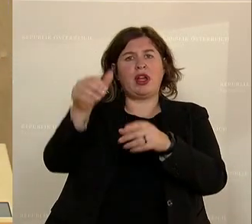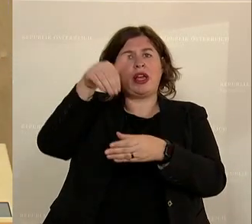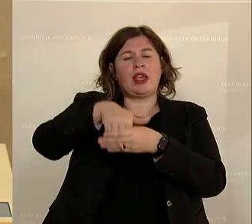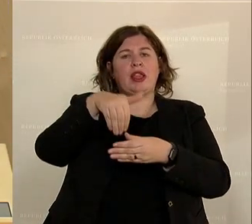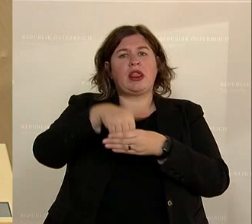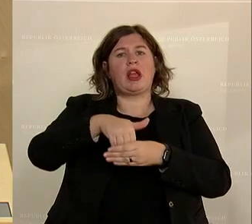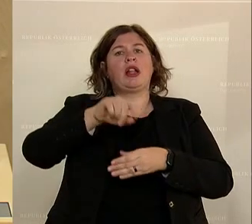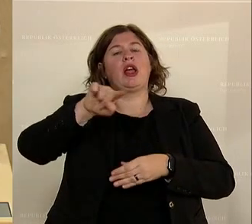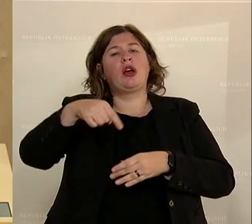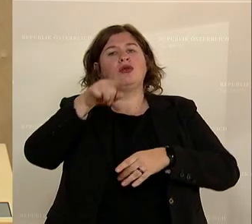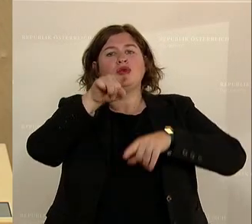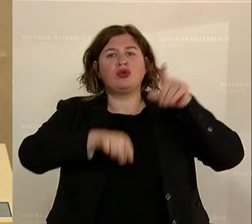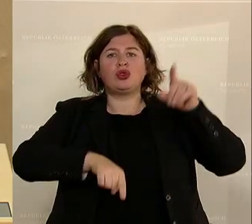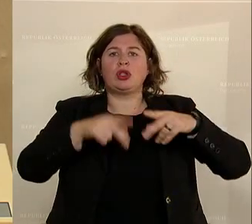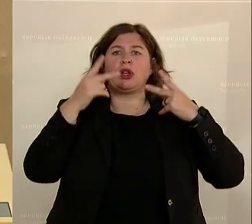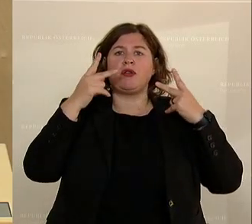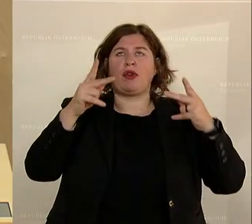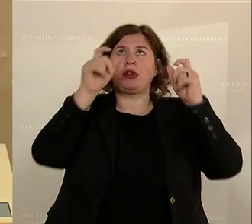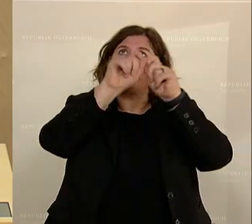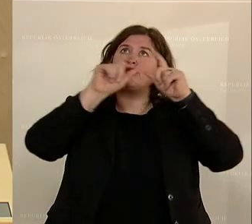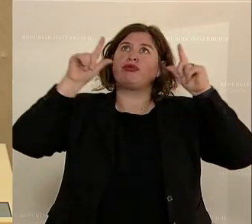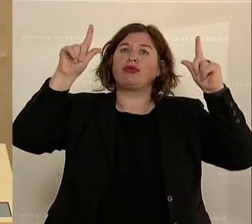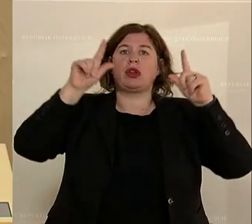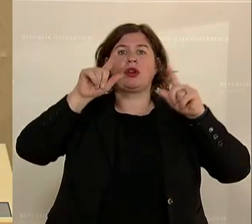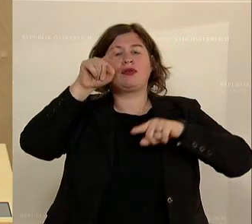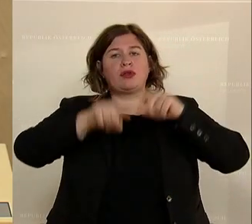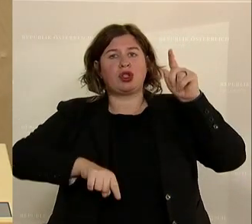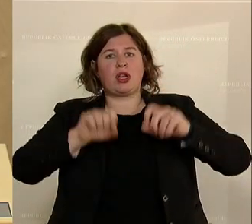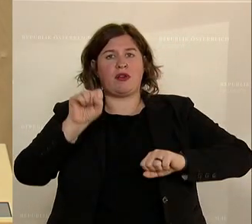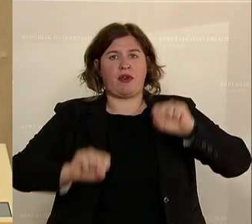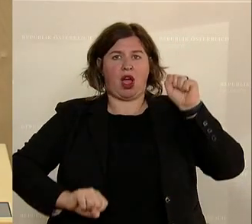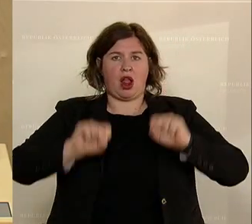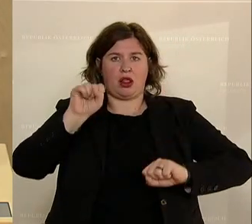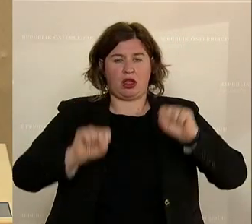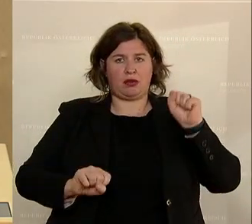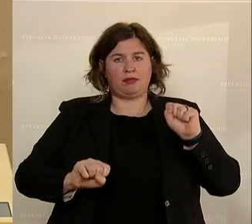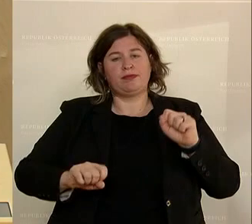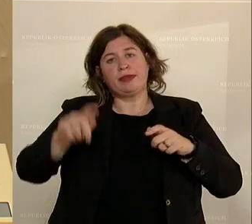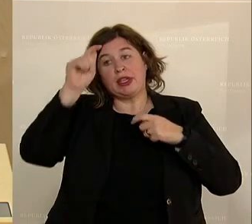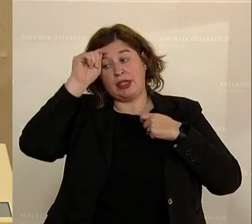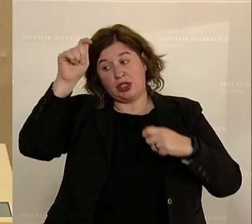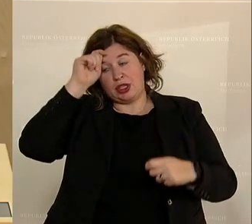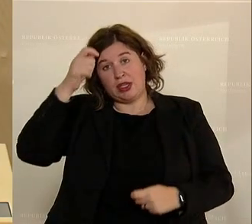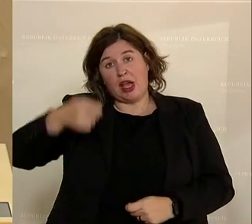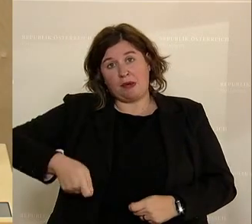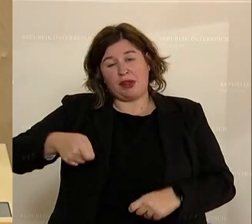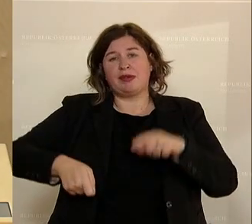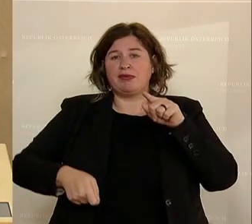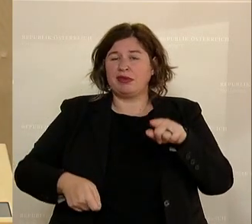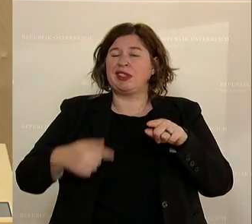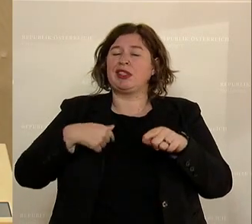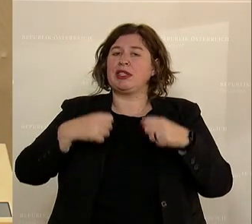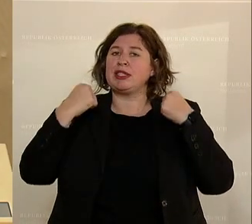auch verschiedene Wertevorstellungen und verschiedene Verhaltensweisen. Und hier, geschätzte Abgeordnete, bin ich mir